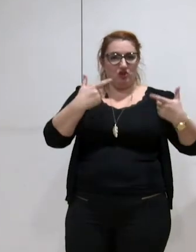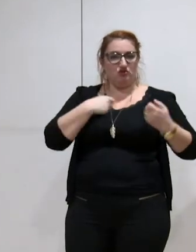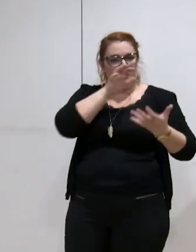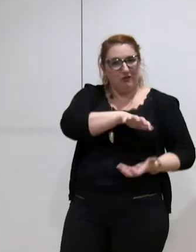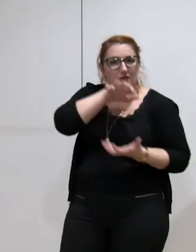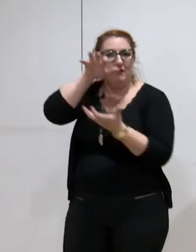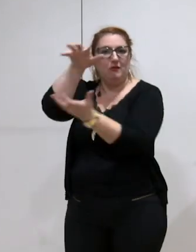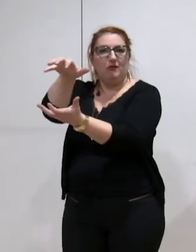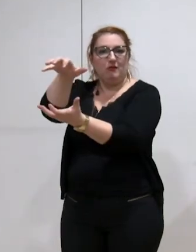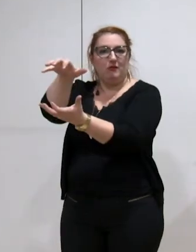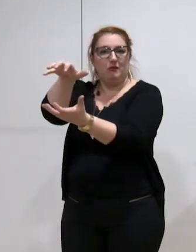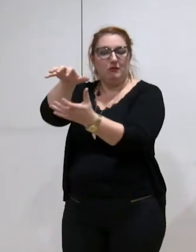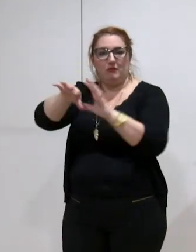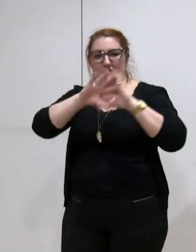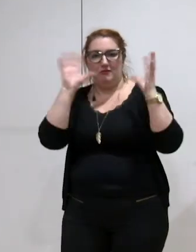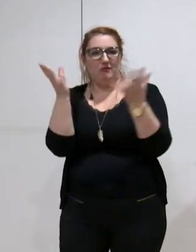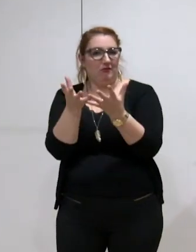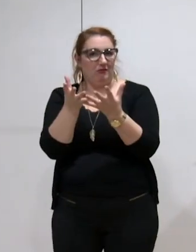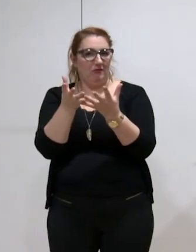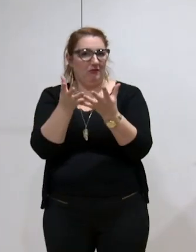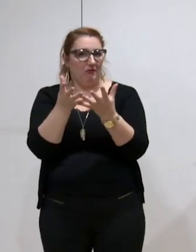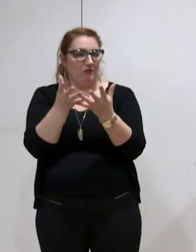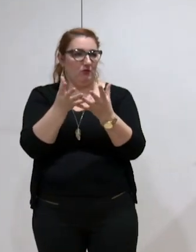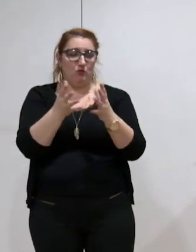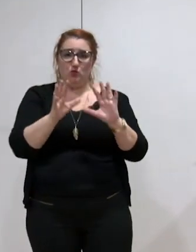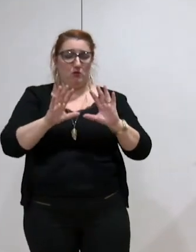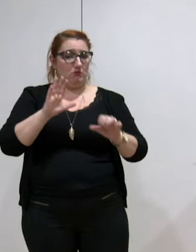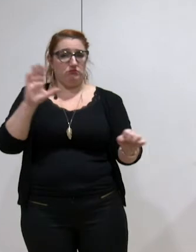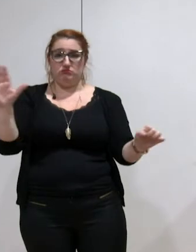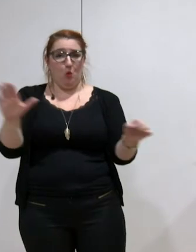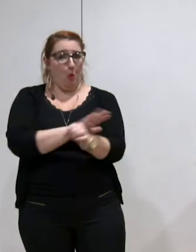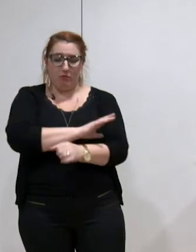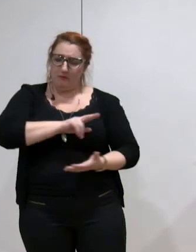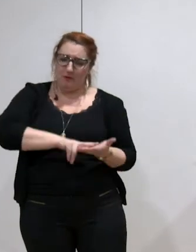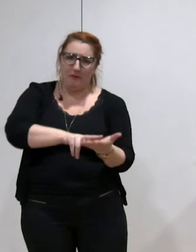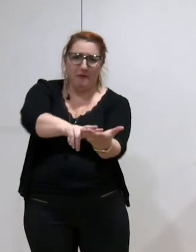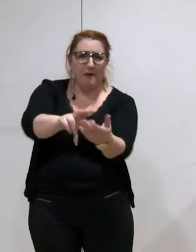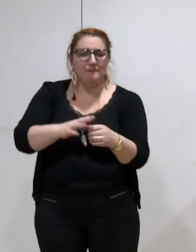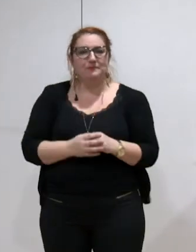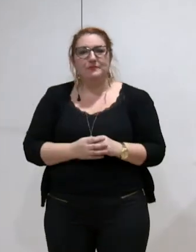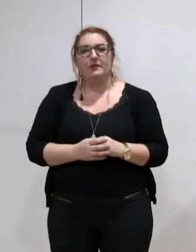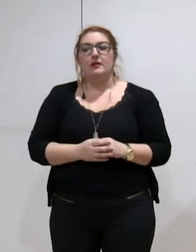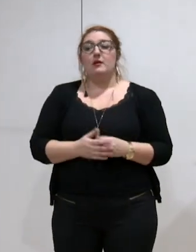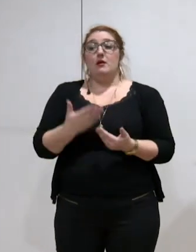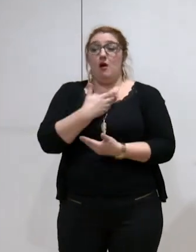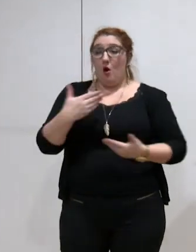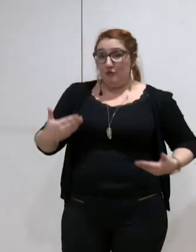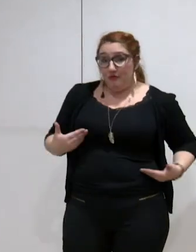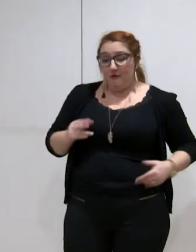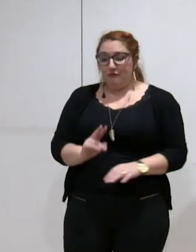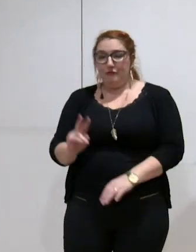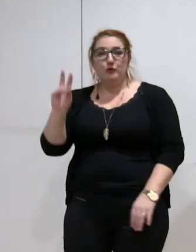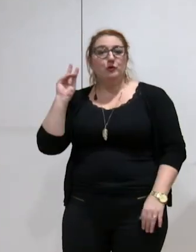afférentes. Enfin, donc, vendredi 18, au Conseil